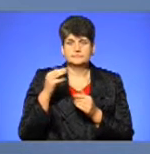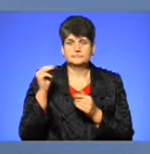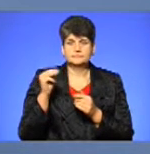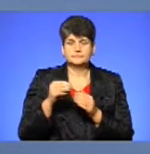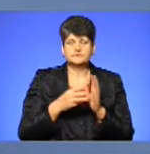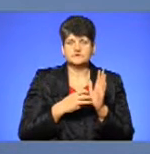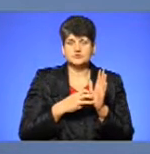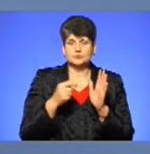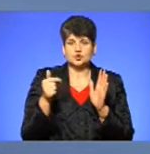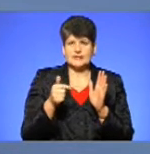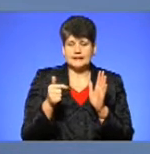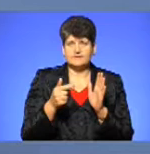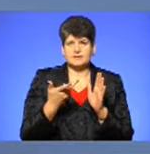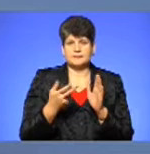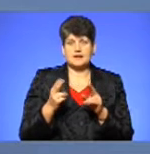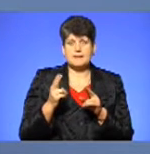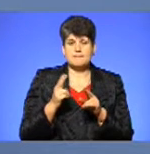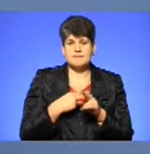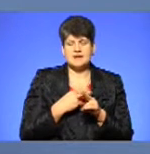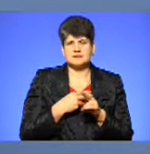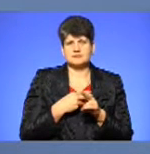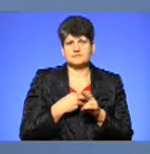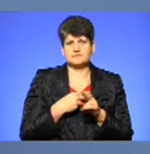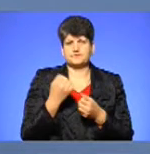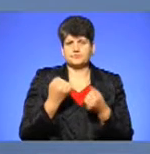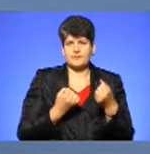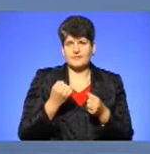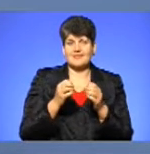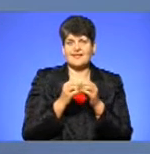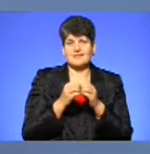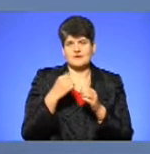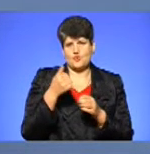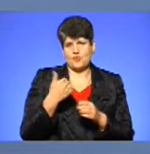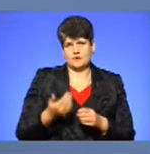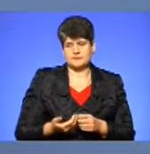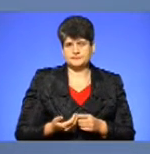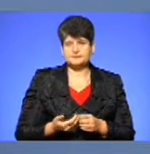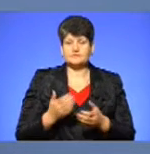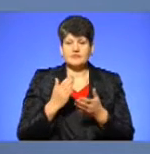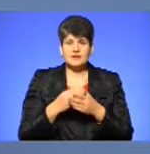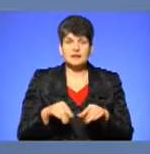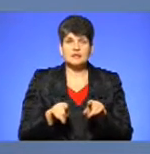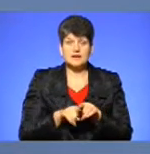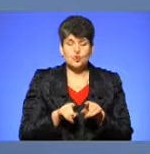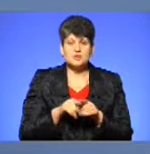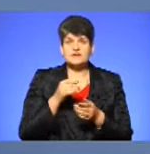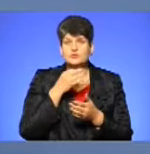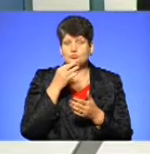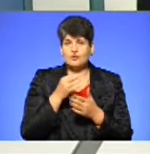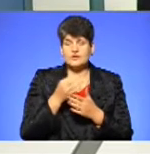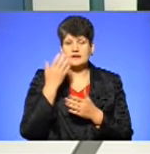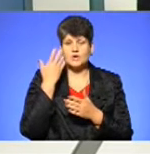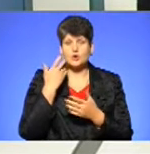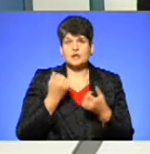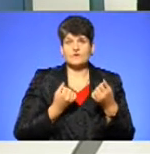800 гривень і позбавлені років на 10. Є також відповідальність за те, коли водій